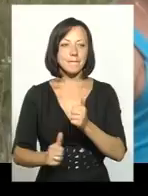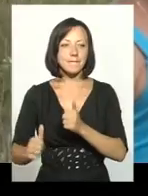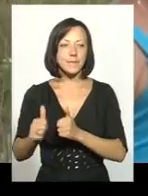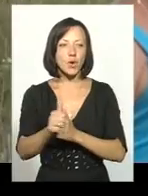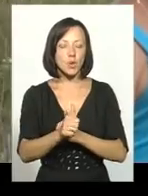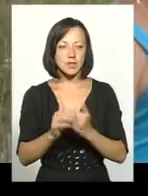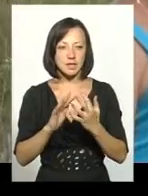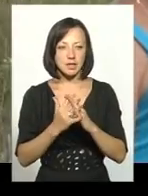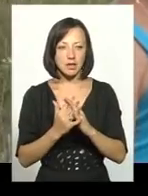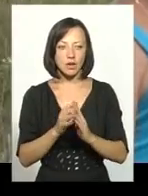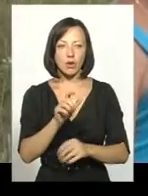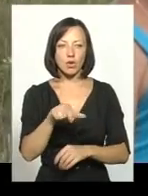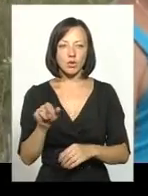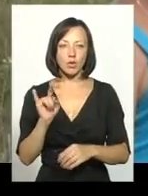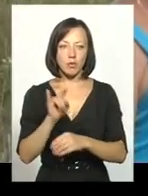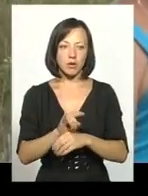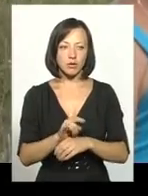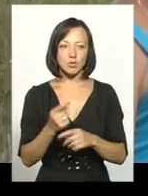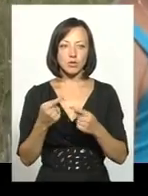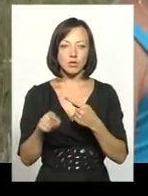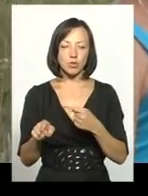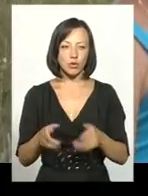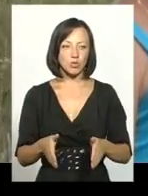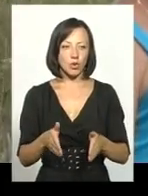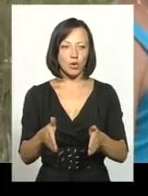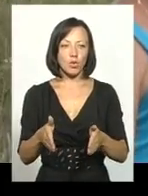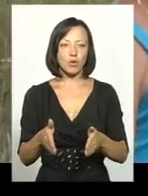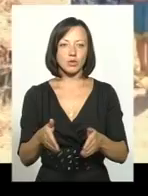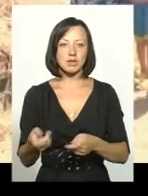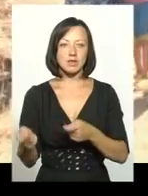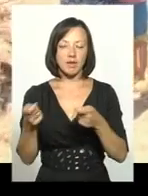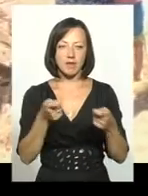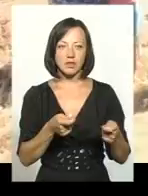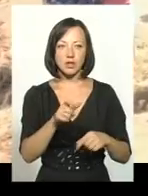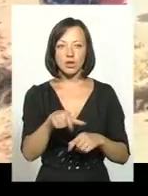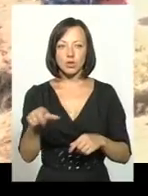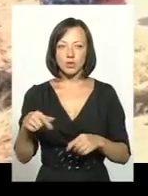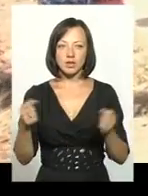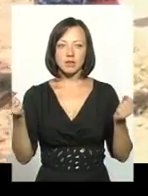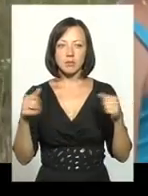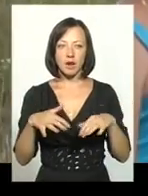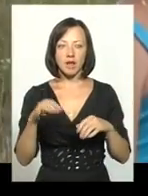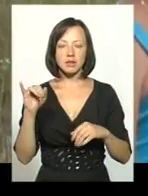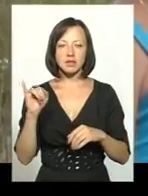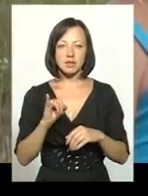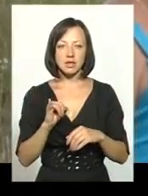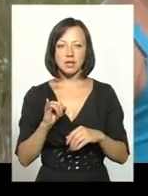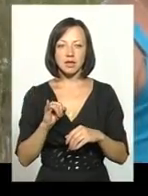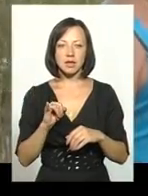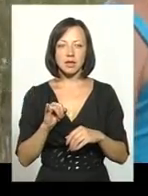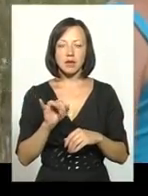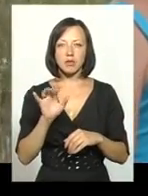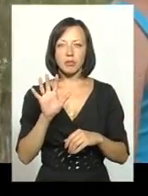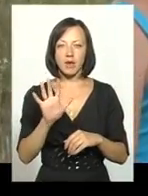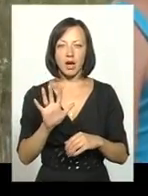хотіли людей обманути і другою дорогою вже завезти. Люди вийшли. Всі сюди зібралися. І просто ми тут п'ять